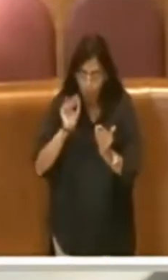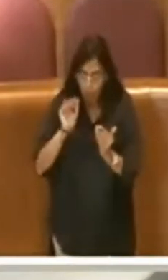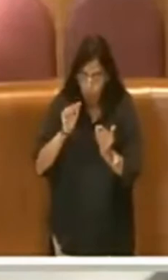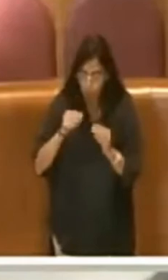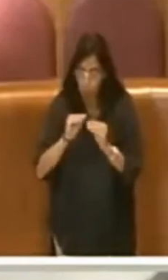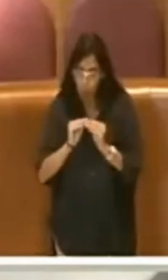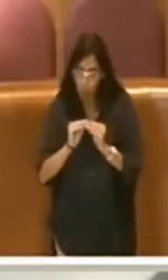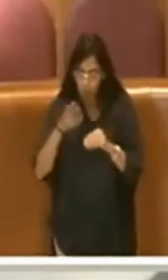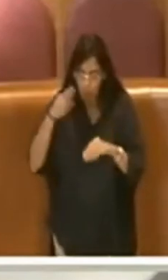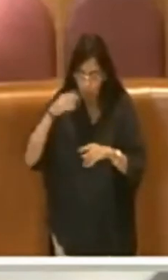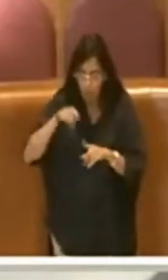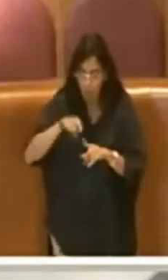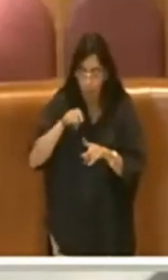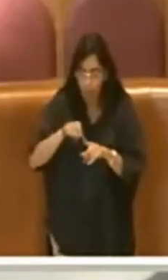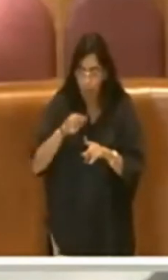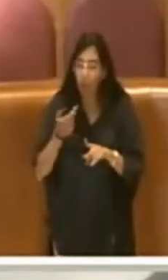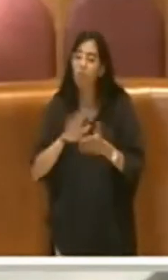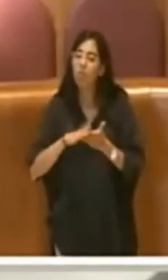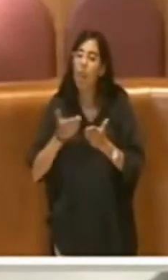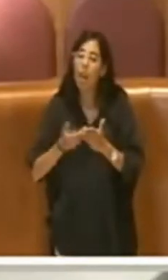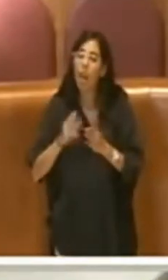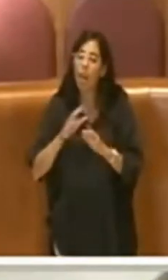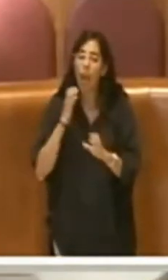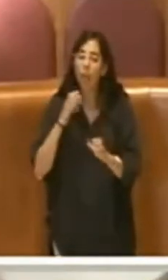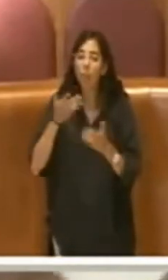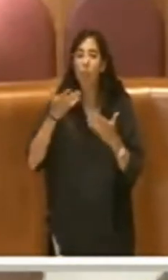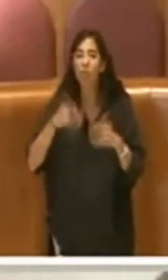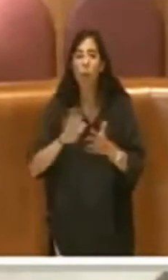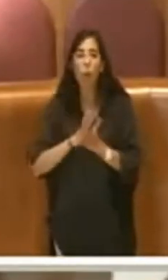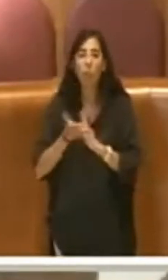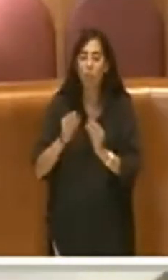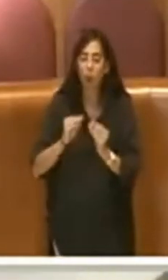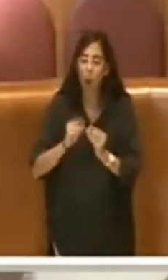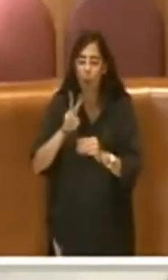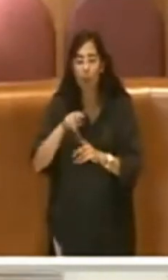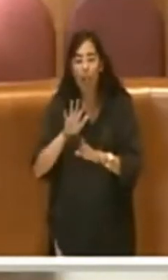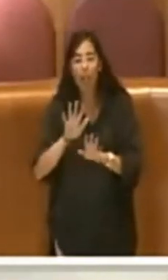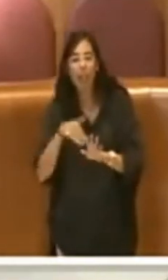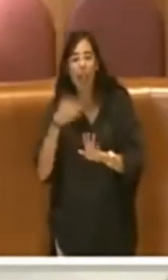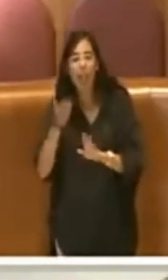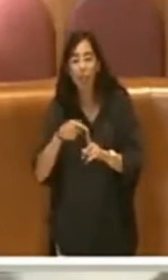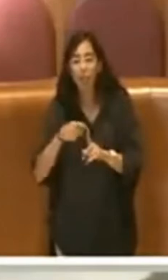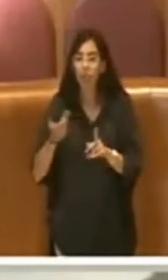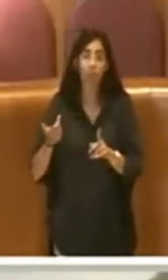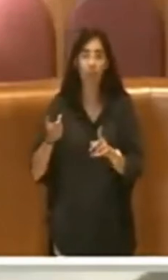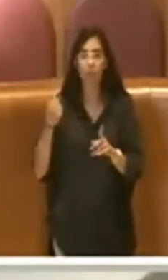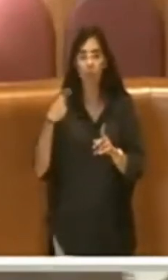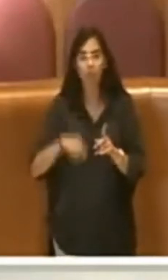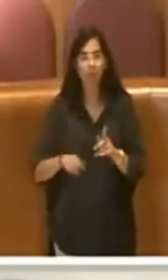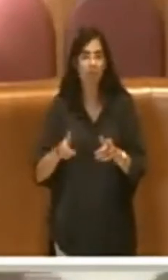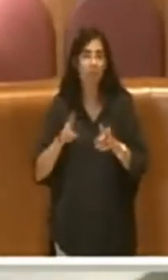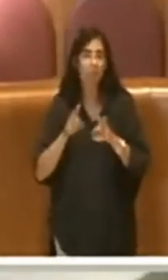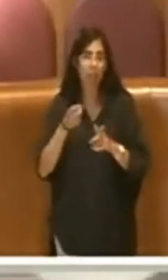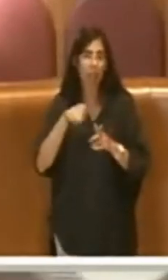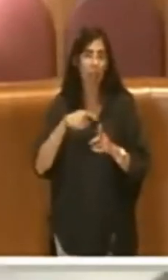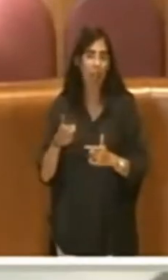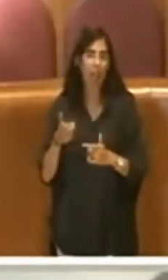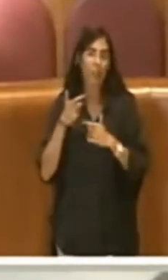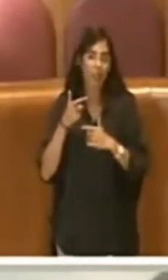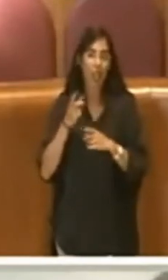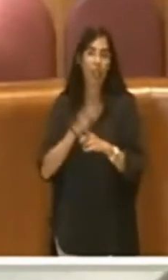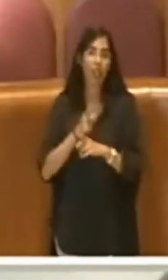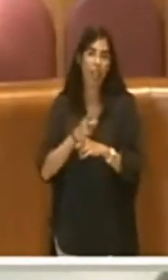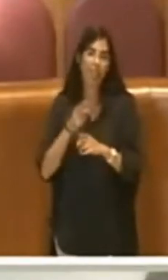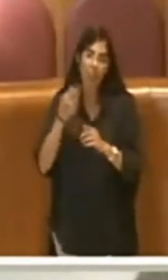alla fine del contratto, che era una cosa che a noi ci costringe a dover rispettare una regola che in